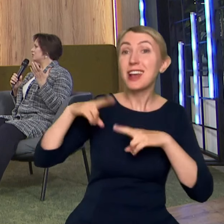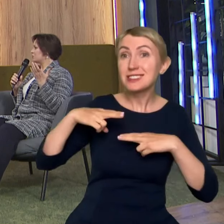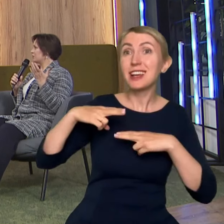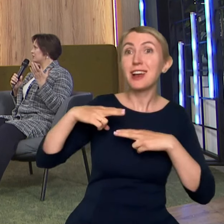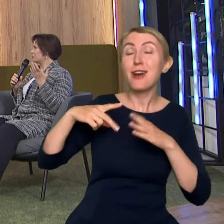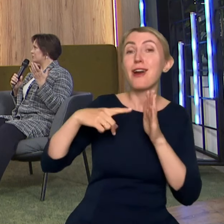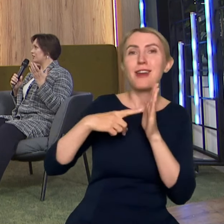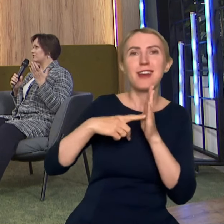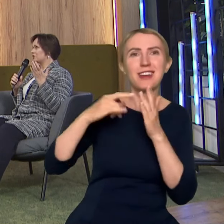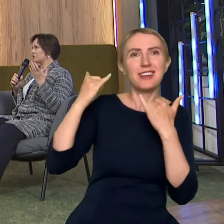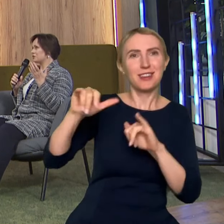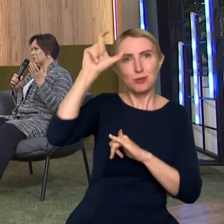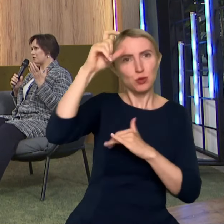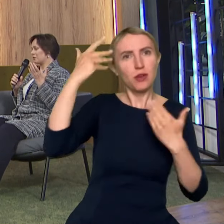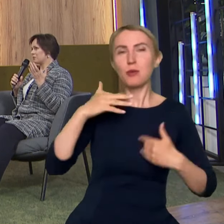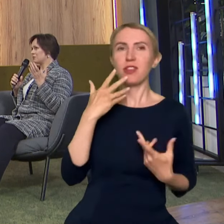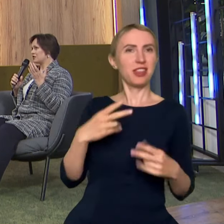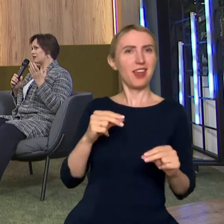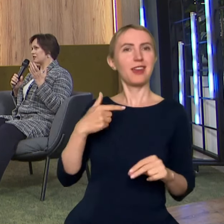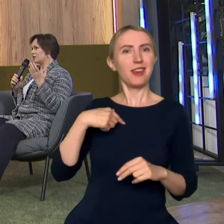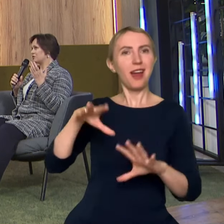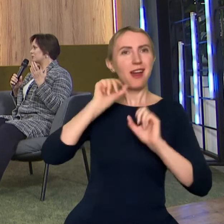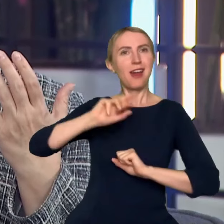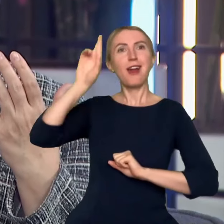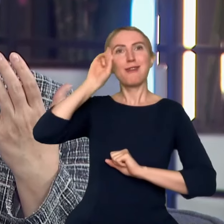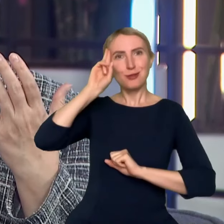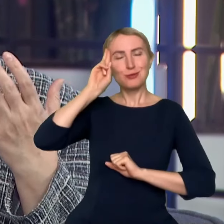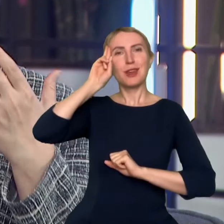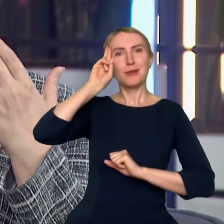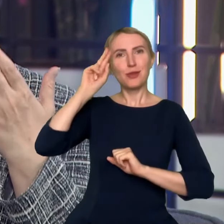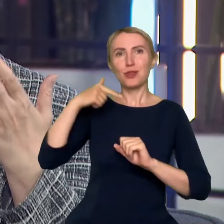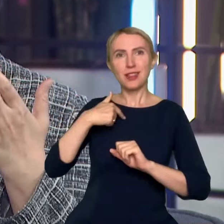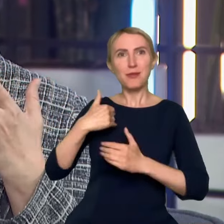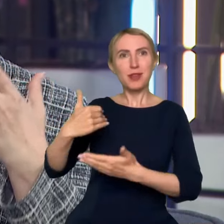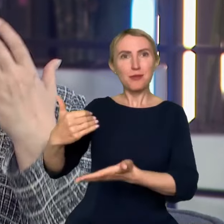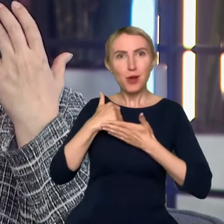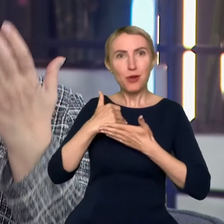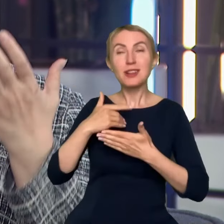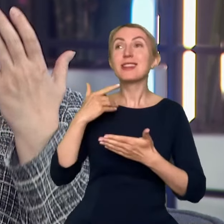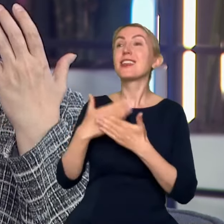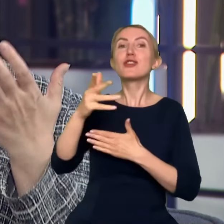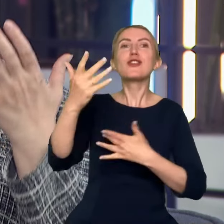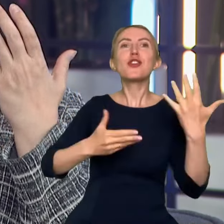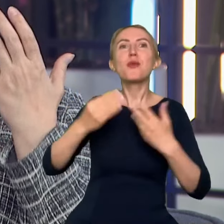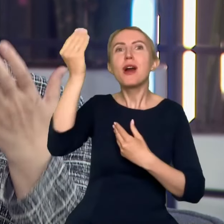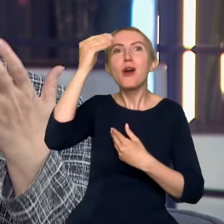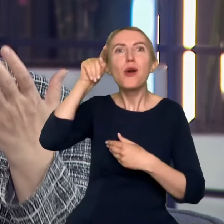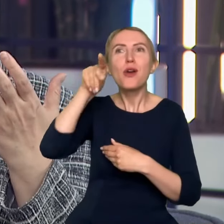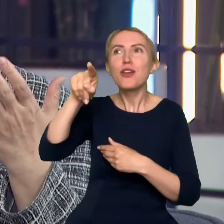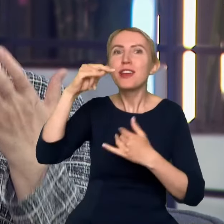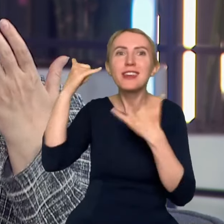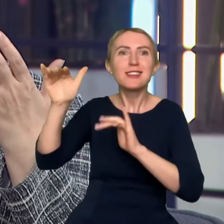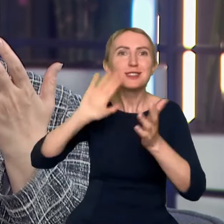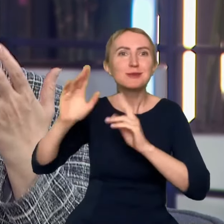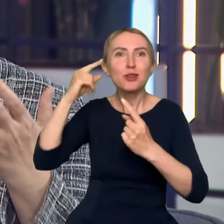zupełnie innym człowiekiem. mówi, nie, ja wreszcie zrozumiałem, że to jest dla mnie pomoc, dlatego że ten komputer nauczył mnie tak innego, nie sztampowego